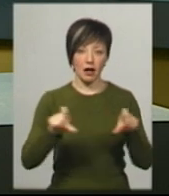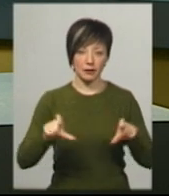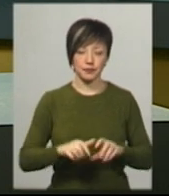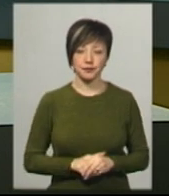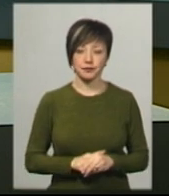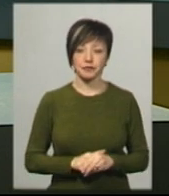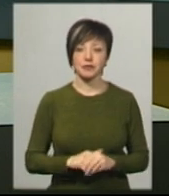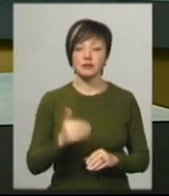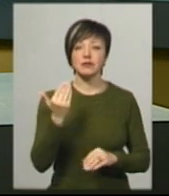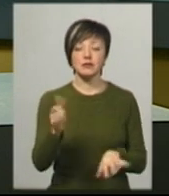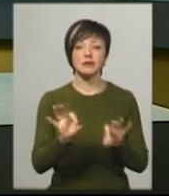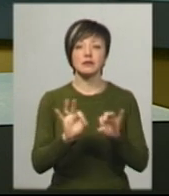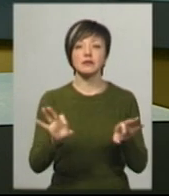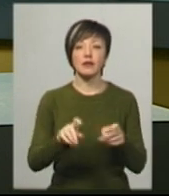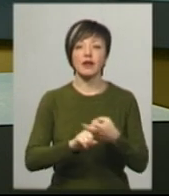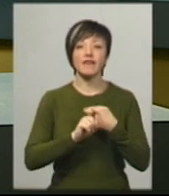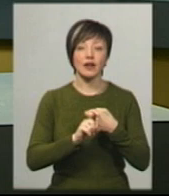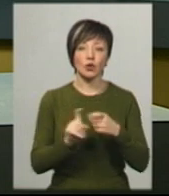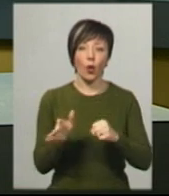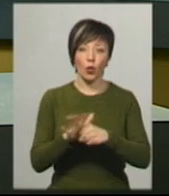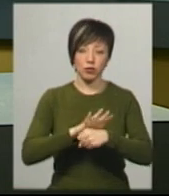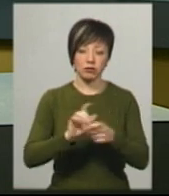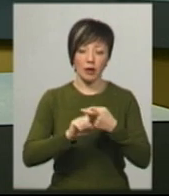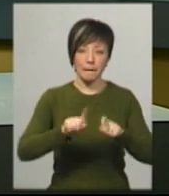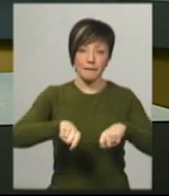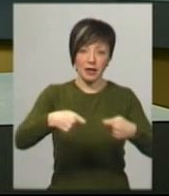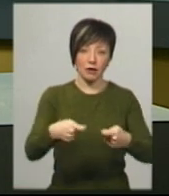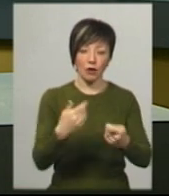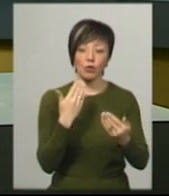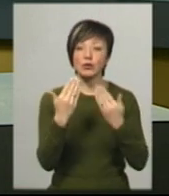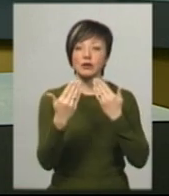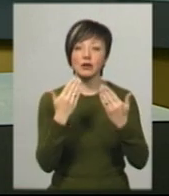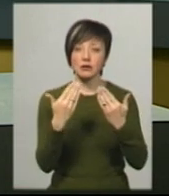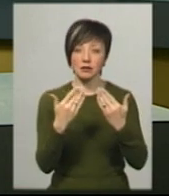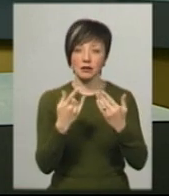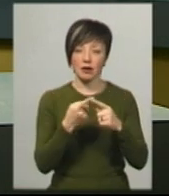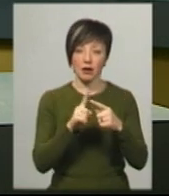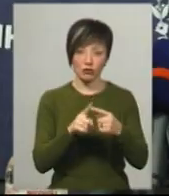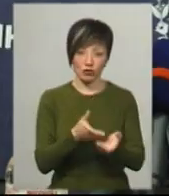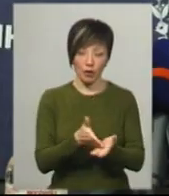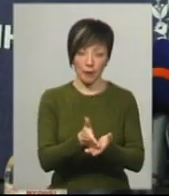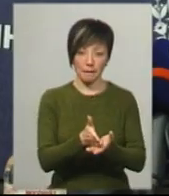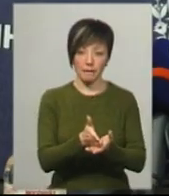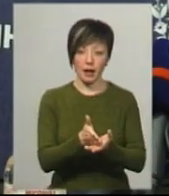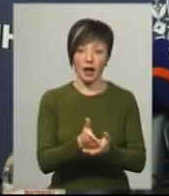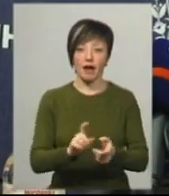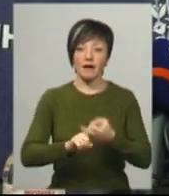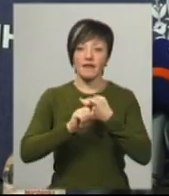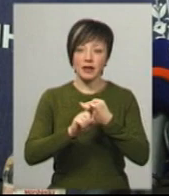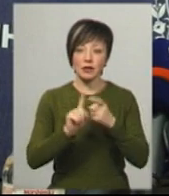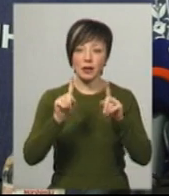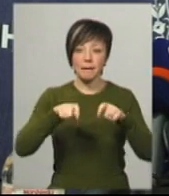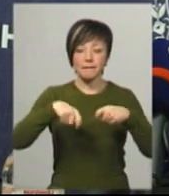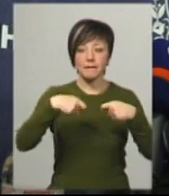Підубна. За її словами, вірус COVID-19 передається контактно-крапельним шляхом. Вірус передається навіть